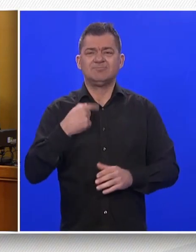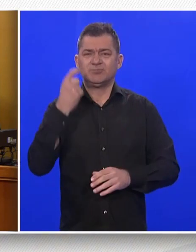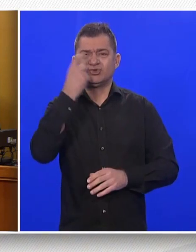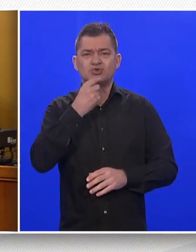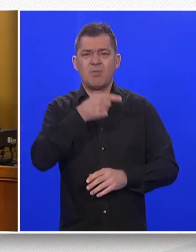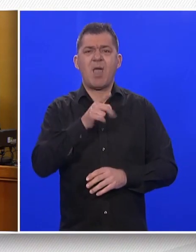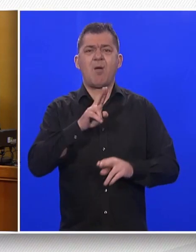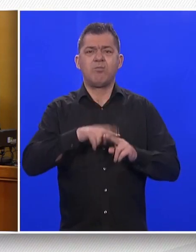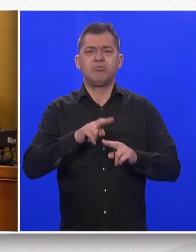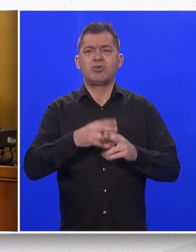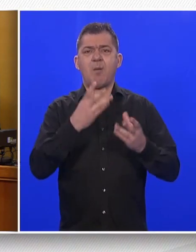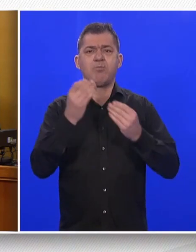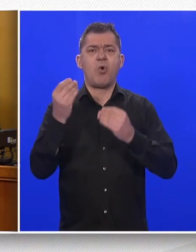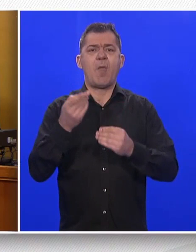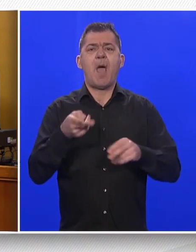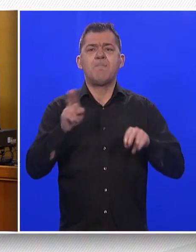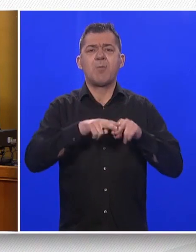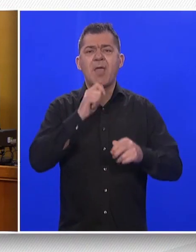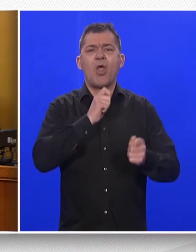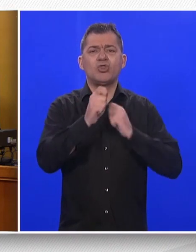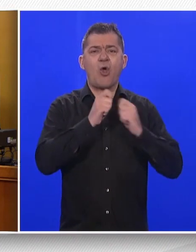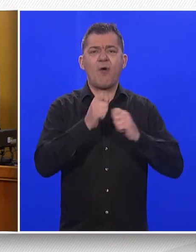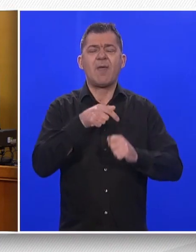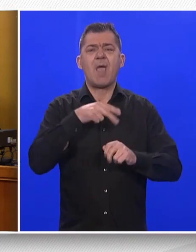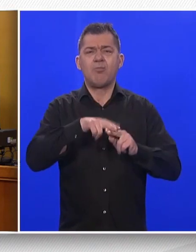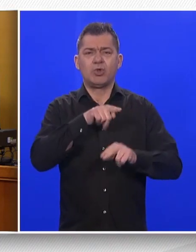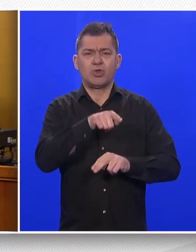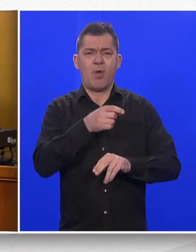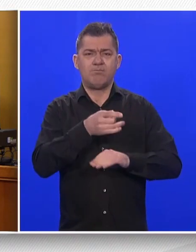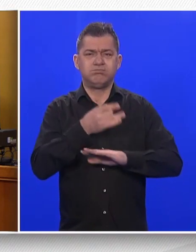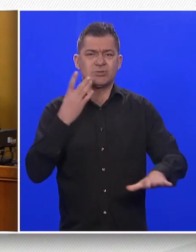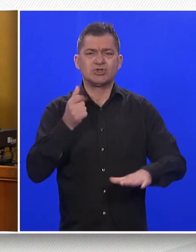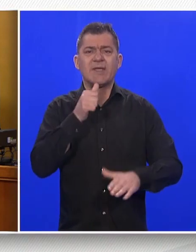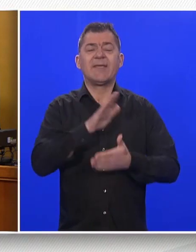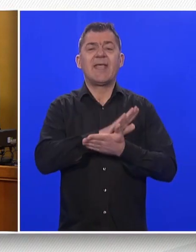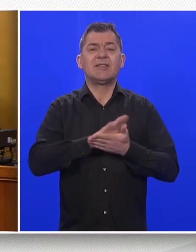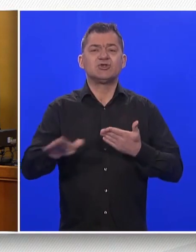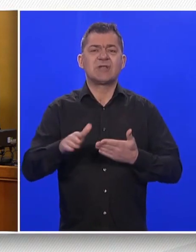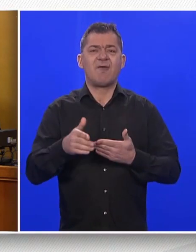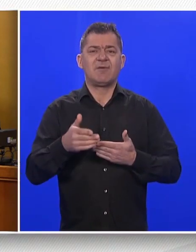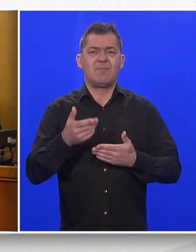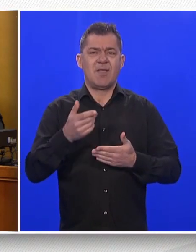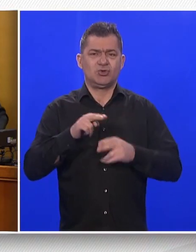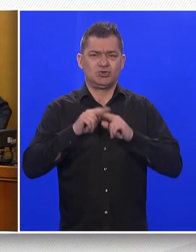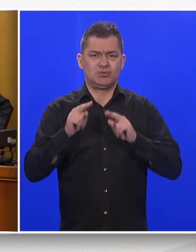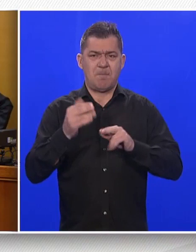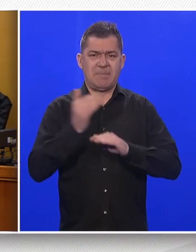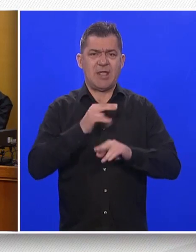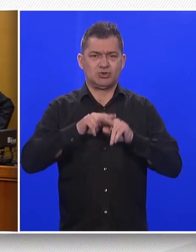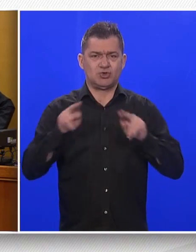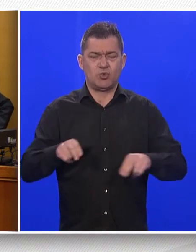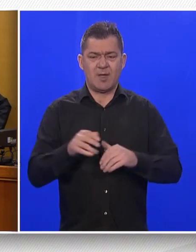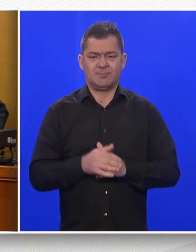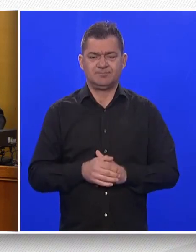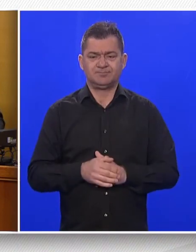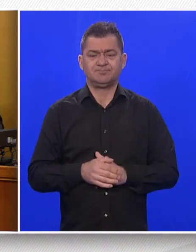toga, da bi to moglo biti brži i jednostavni način rješavanja sporova. Propisuju